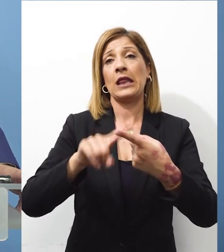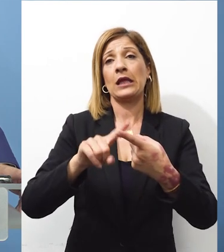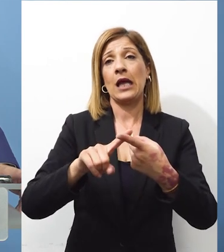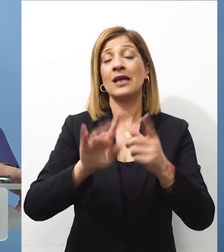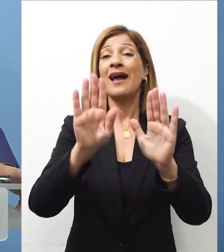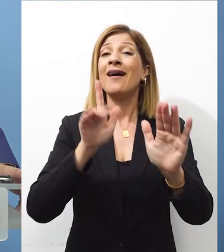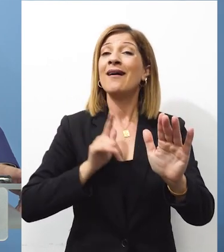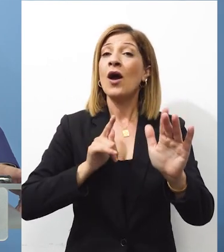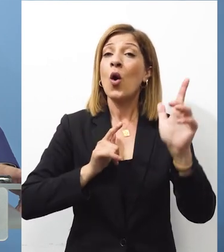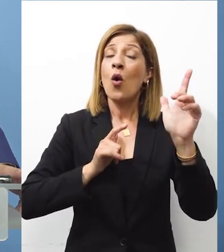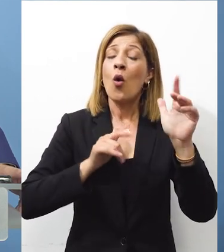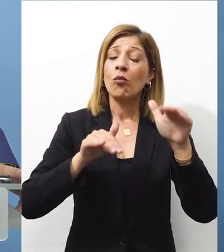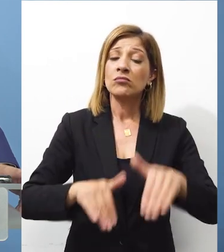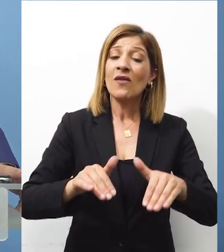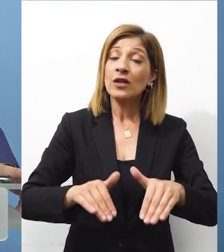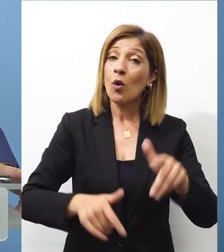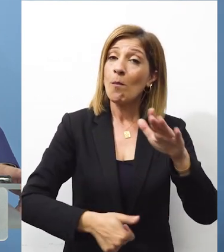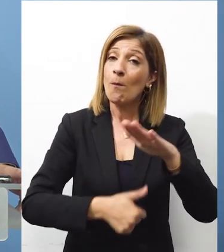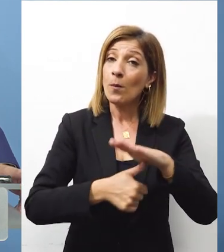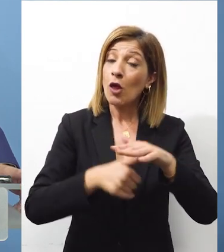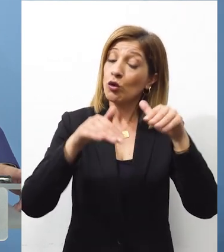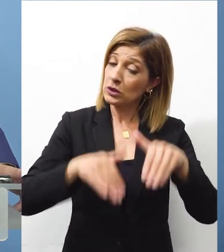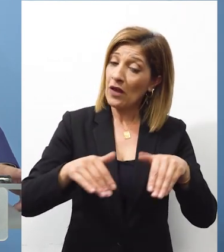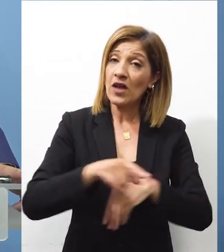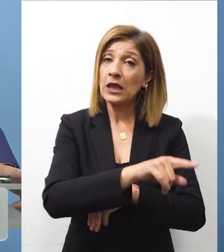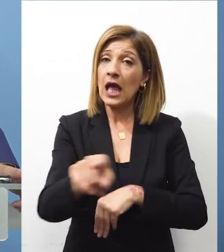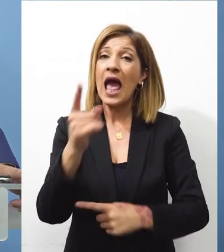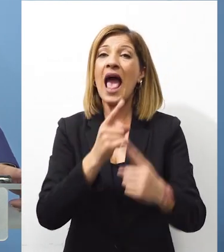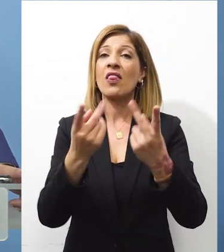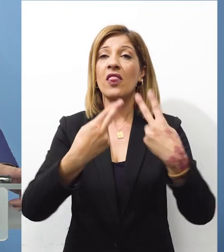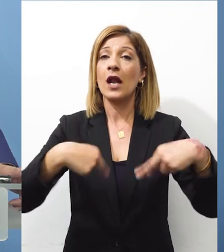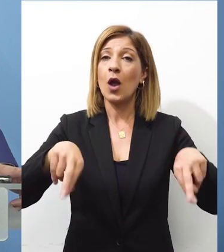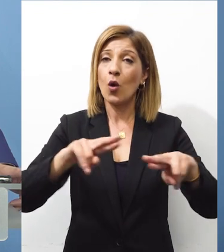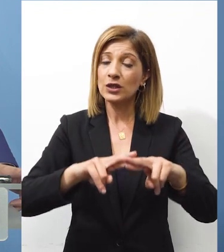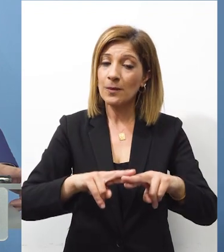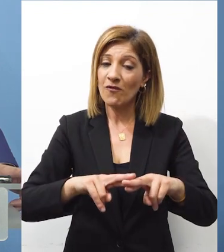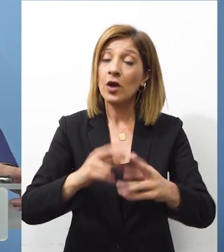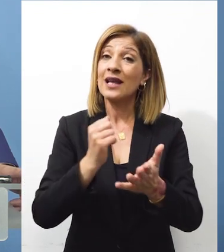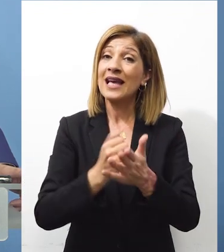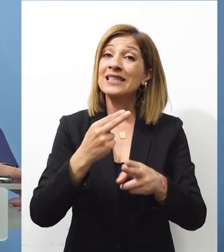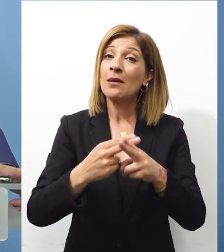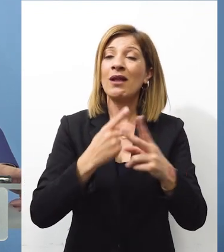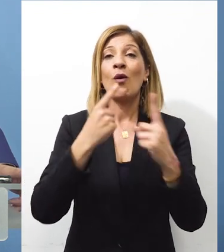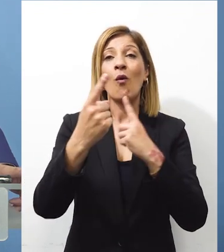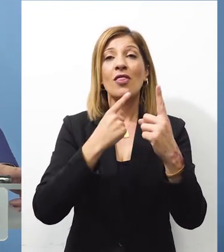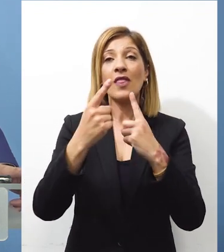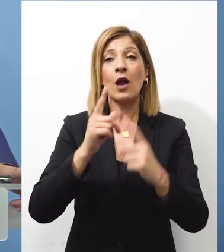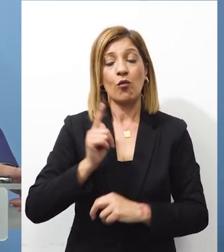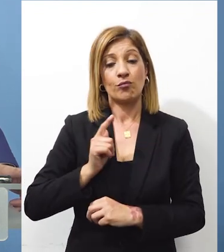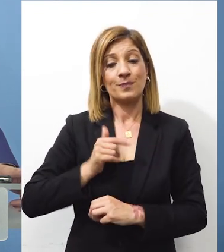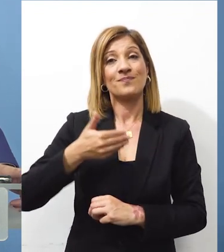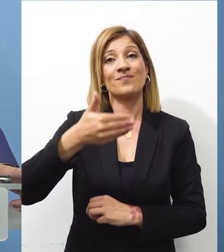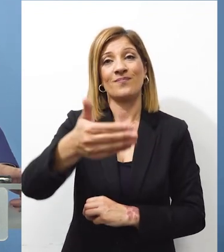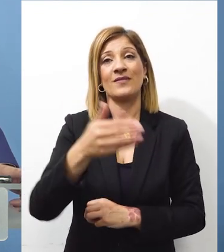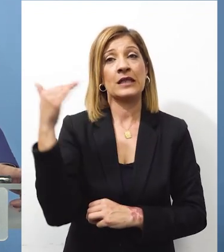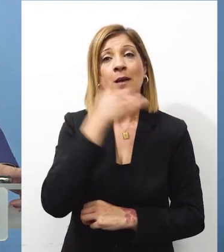σεβασμός του Προέδρου προς το Εθνικό Συμβούλιο προς τον θεσμό του Εθνικού Συμβουλίου αλλά και ως προς τον ωφέλιμο διάλογο που πραγματοποιείται στην ανταλλαγή